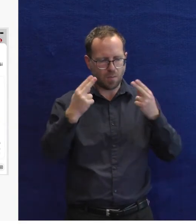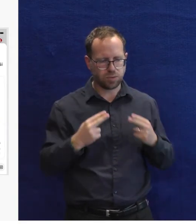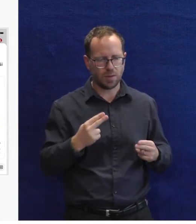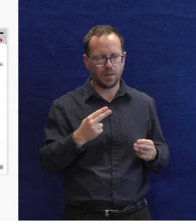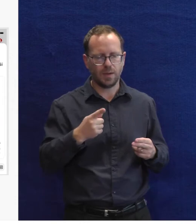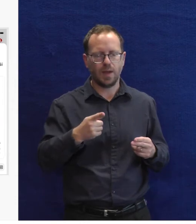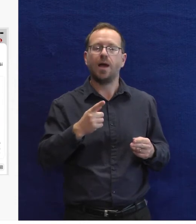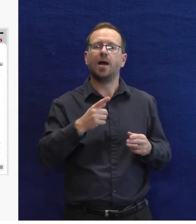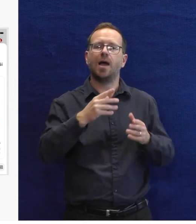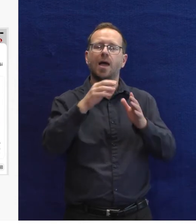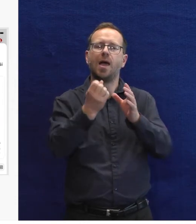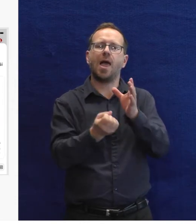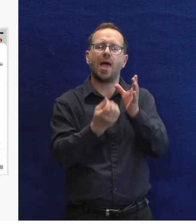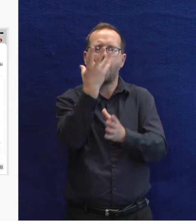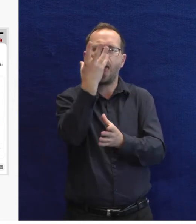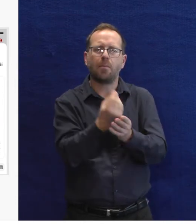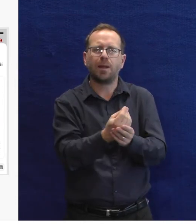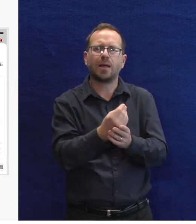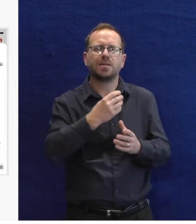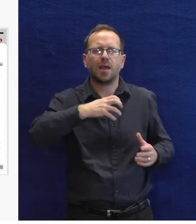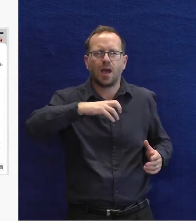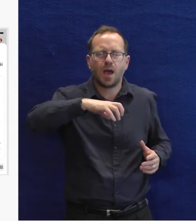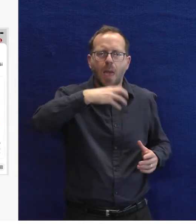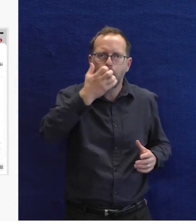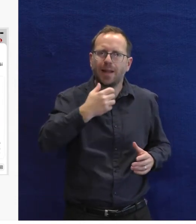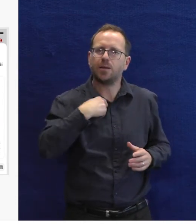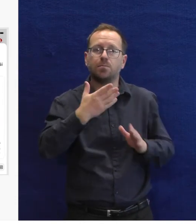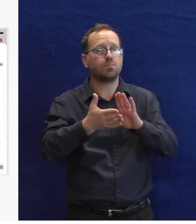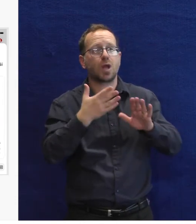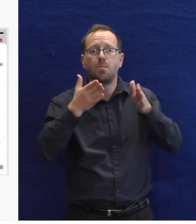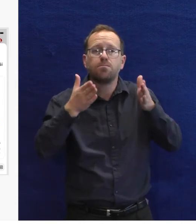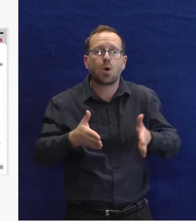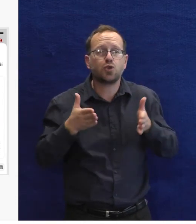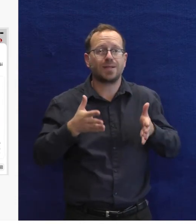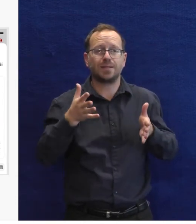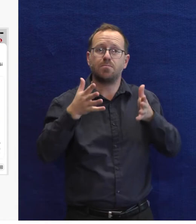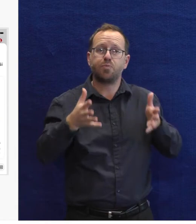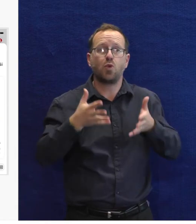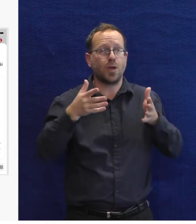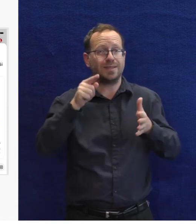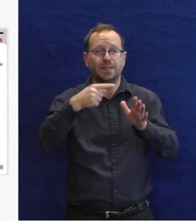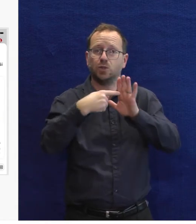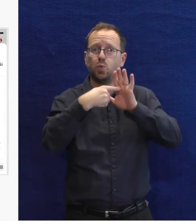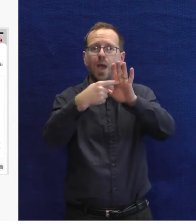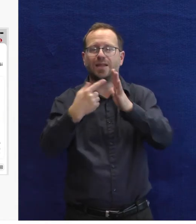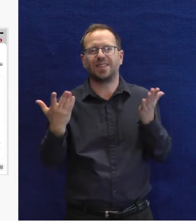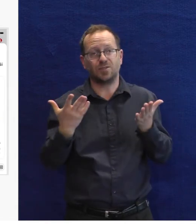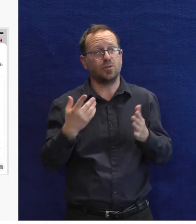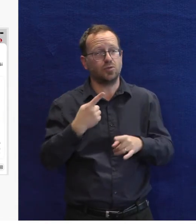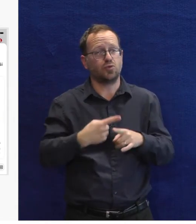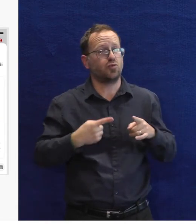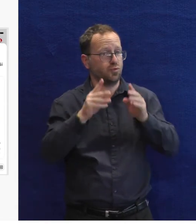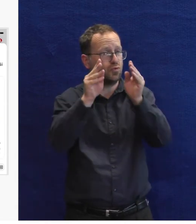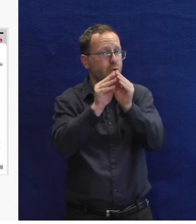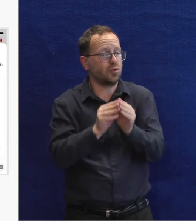takže tady už je ta verze iOSu, která takhle třeba zobrazí počasí. Zase není to úbec triviální úloha, takhle